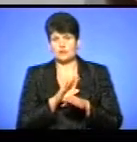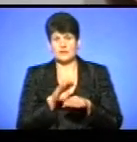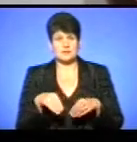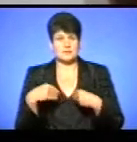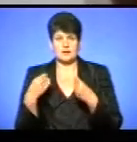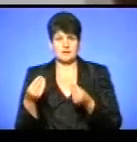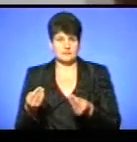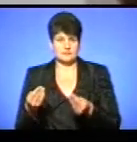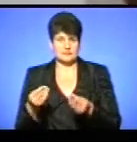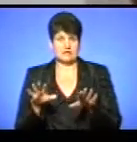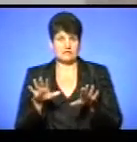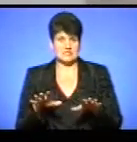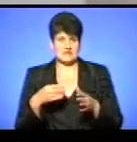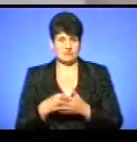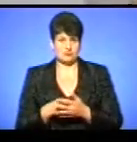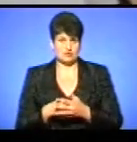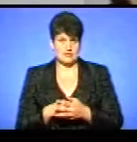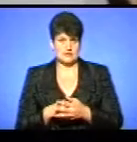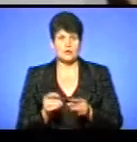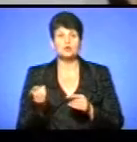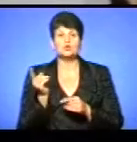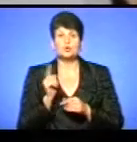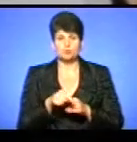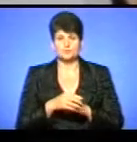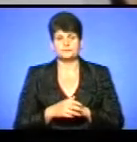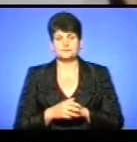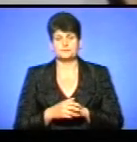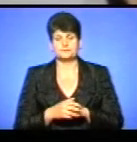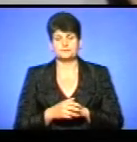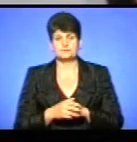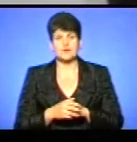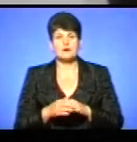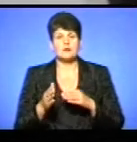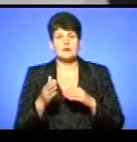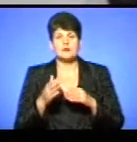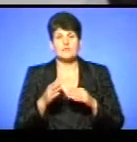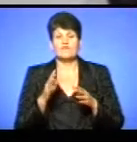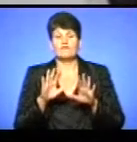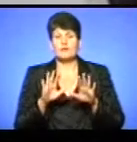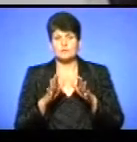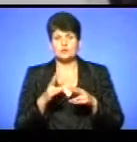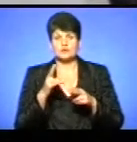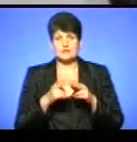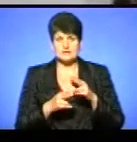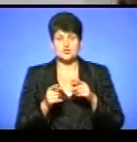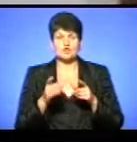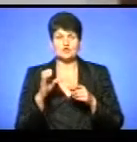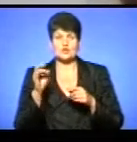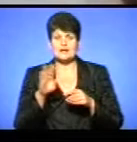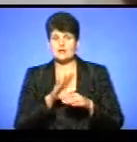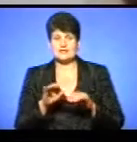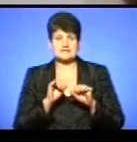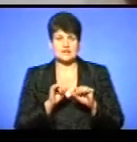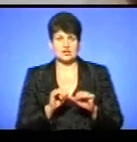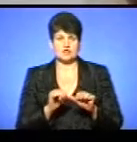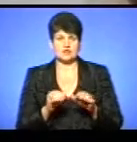місцеві бюджети. Тому, крайній випадок це такий, що соціально незахищені верстви